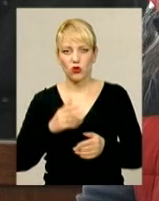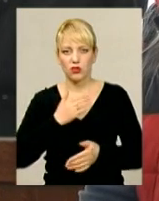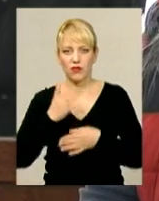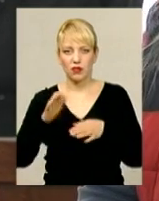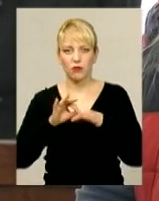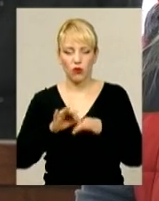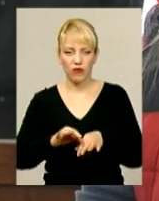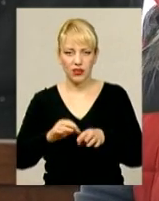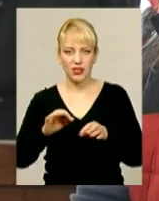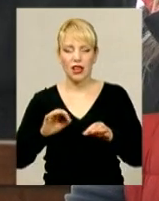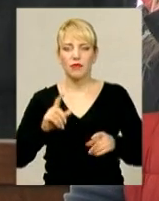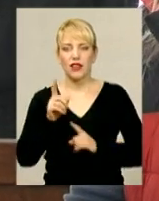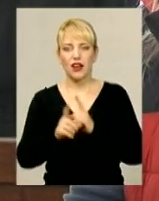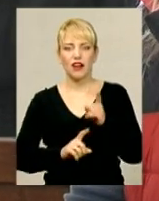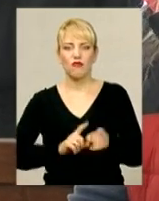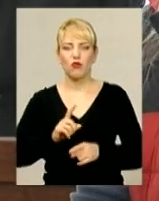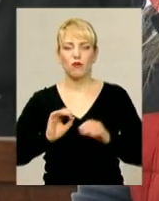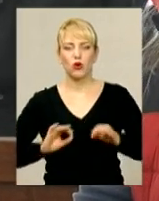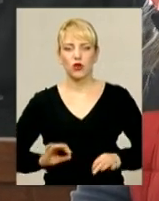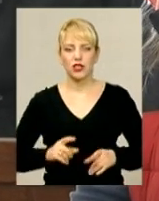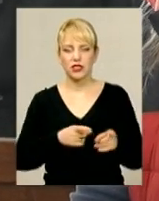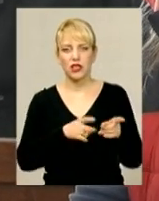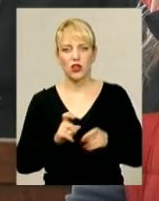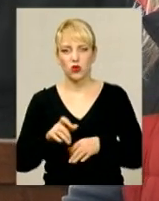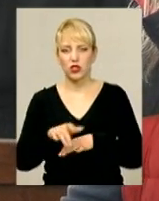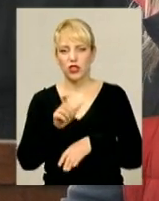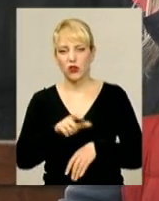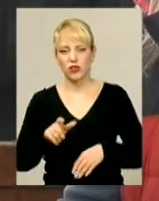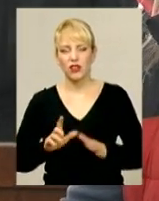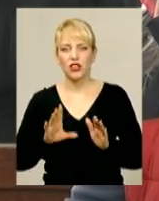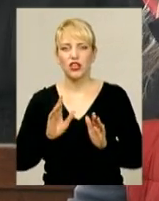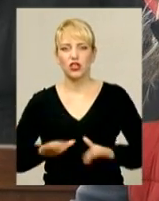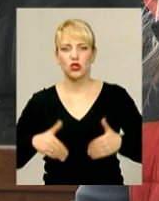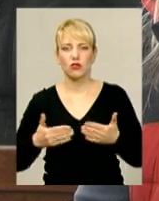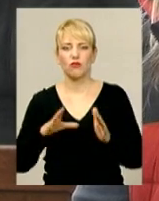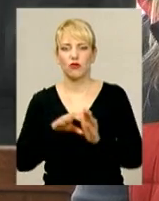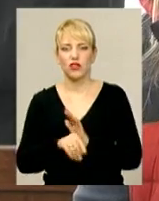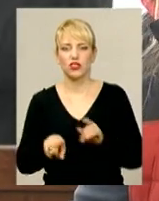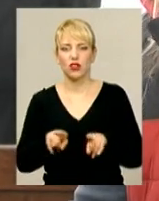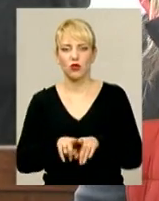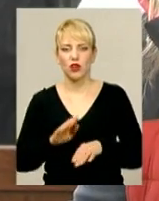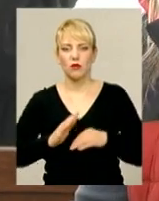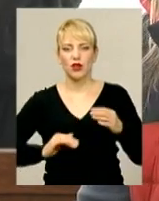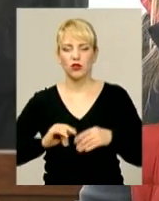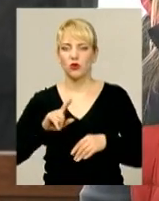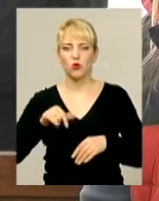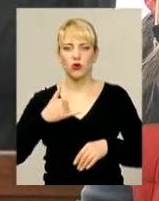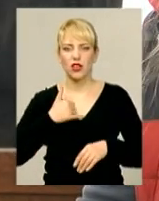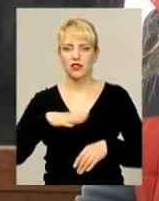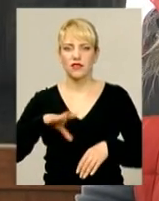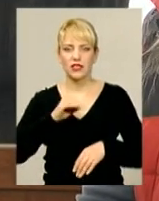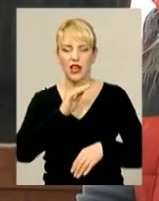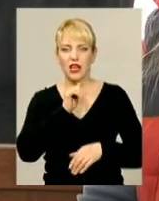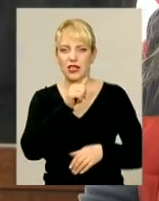реформ у прокуратурі із заученням громадського сектору, ініціювати впровадження такої практики, адже в нас все завуальовано і